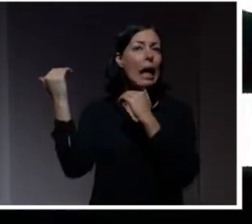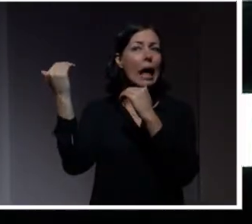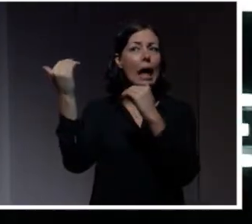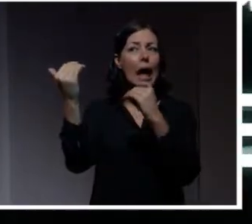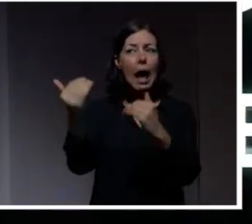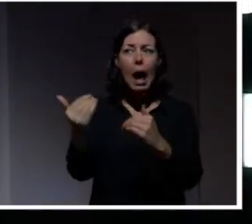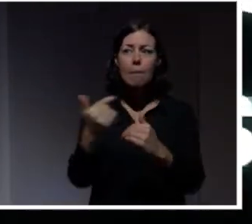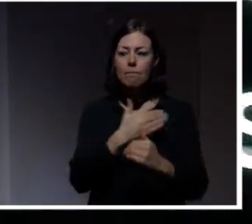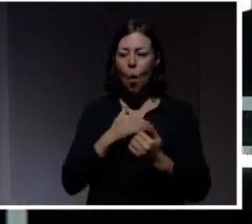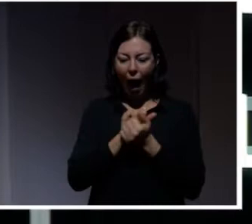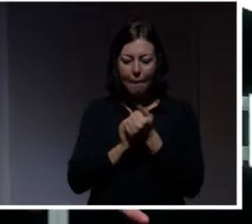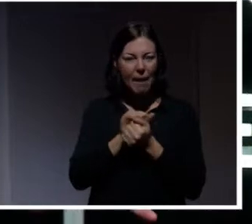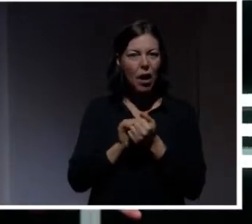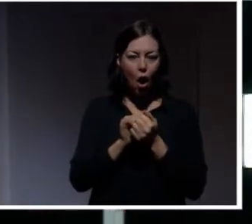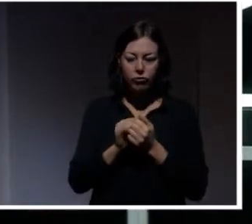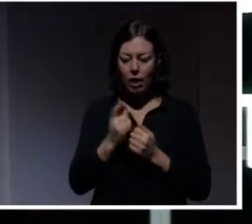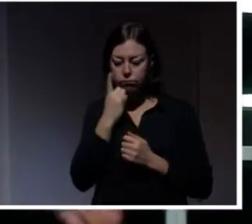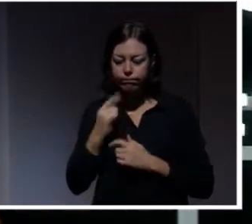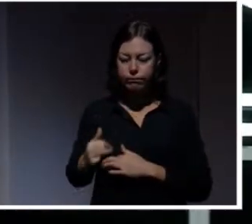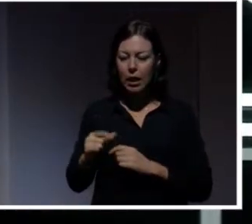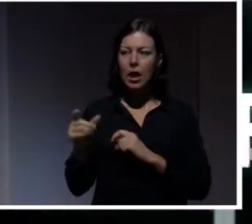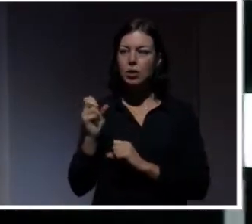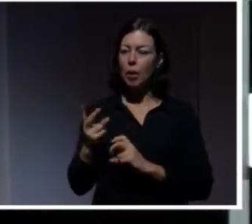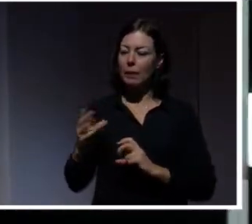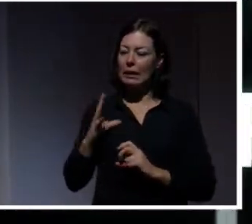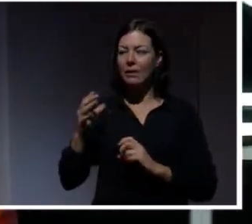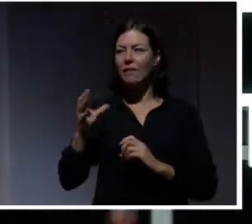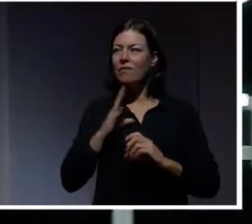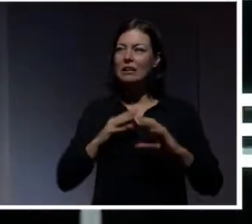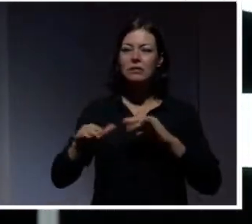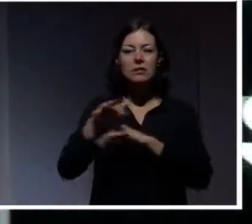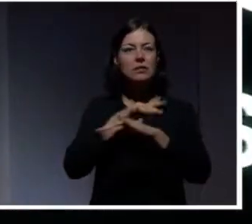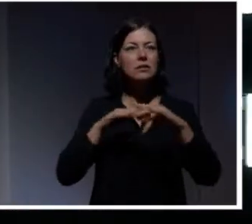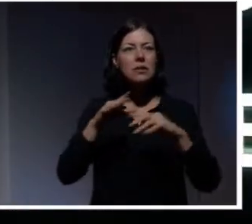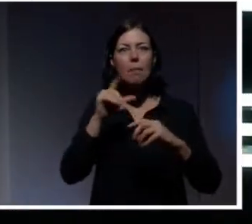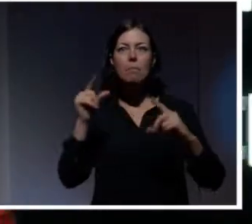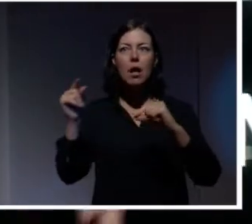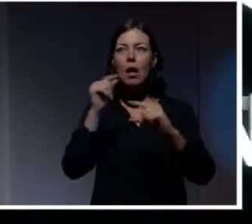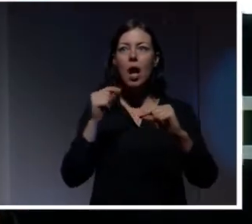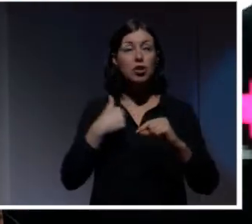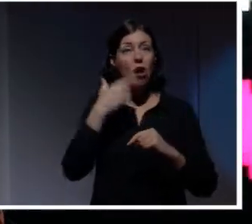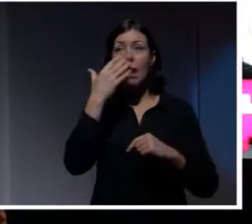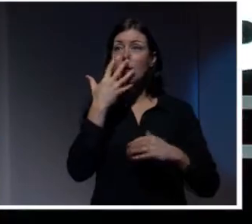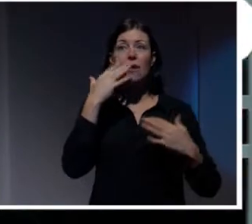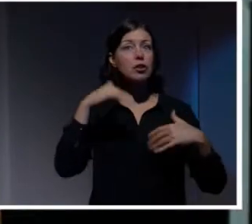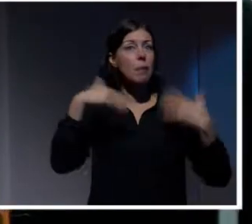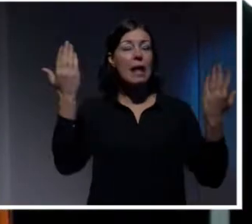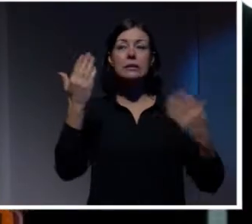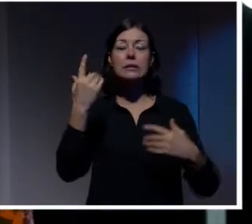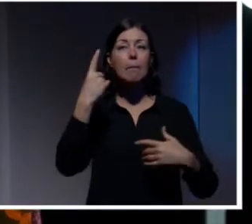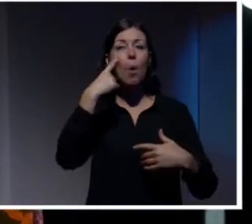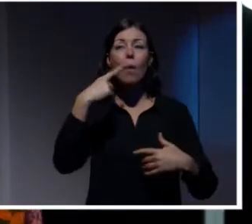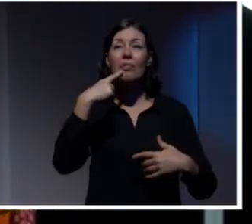apparater pratar med omvärlden hela tiden och säger hej, här är jag. Jag kan prata vad som helst, blåtan, wifi, vad ni vill.